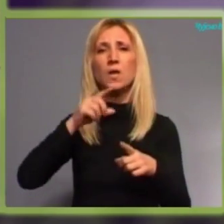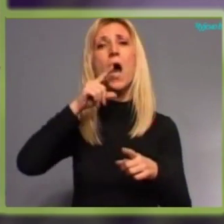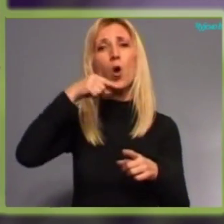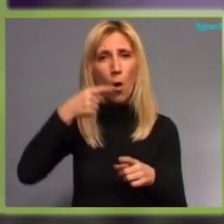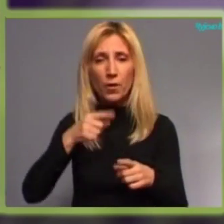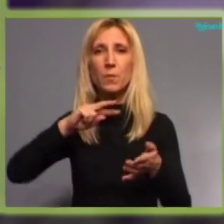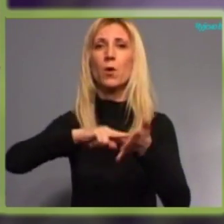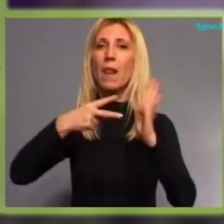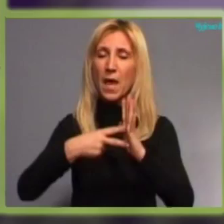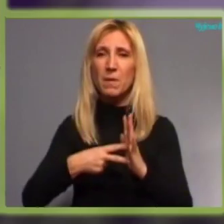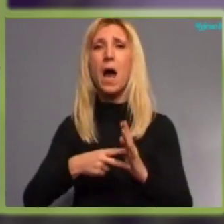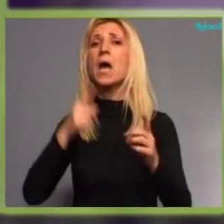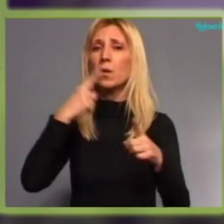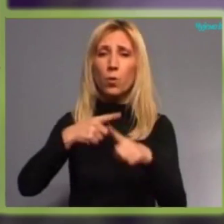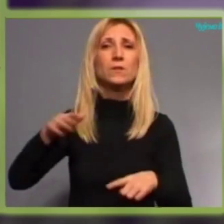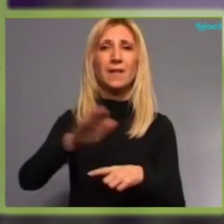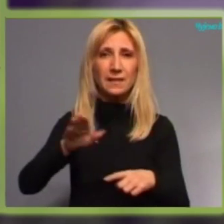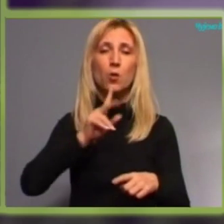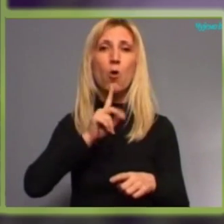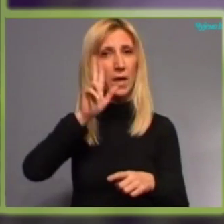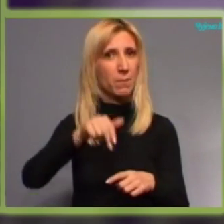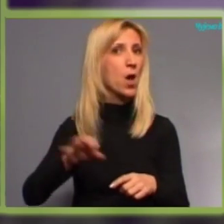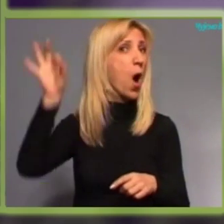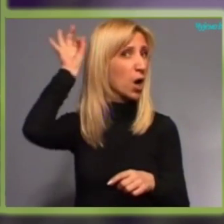oštećenim sluhom i dece koji imaju koklarni implant.